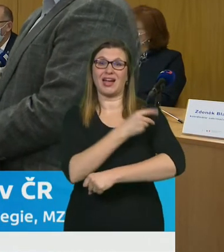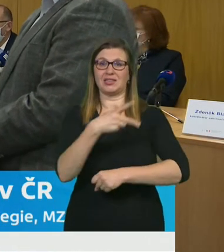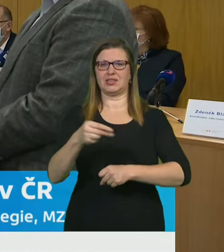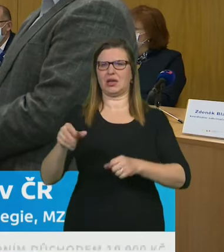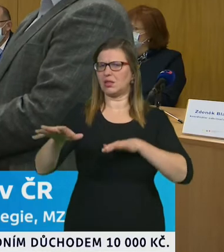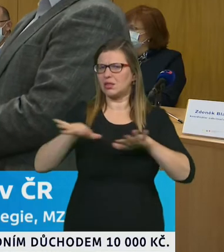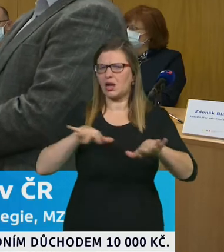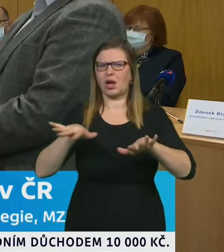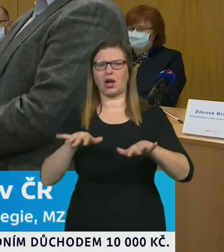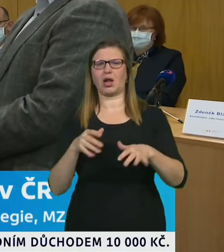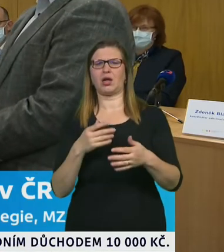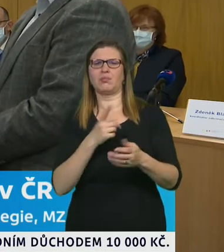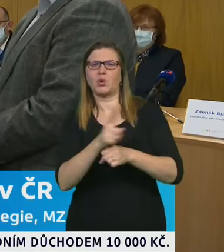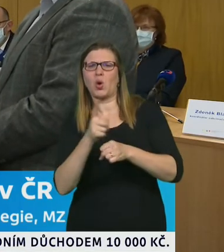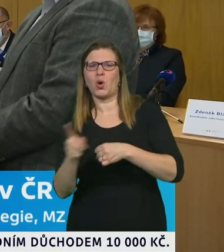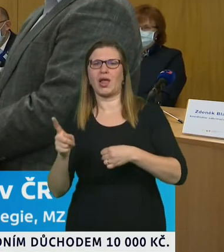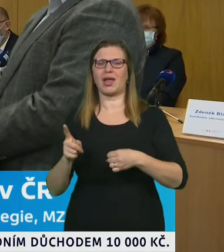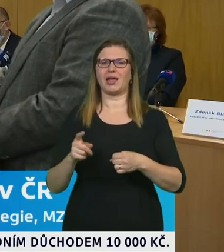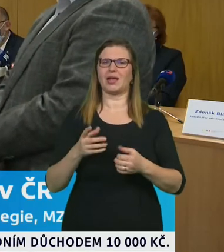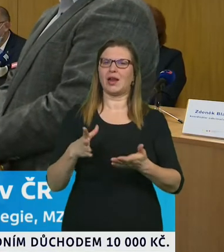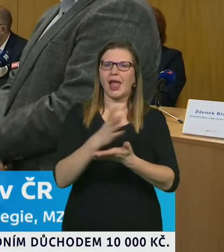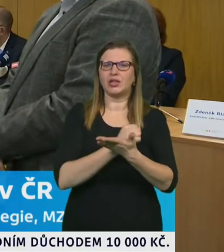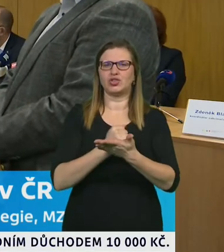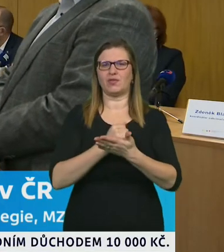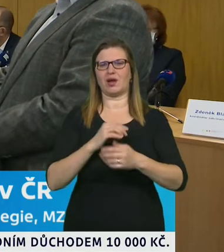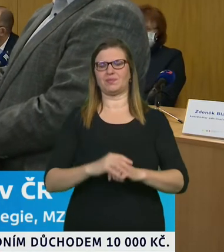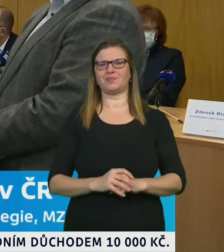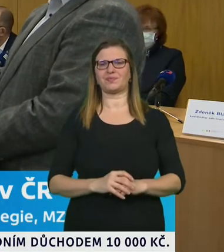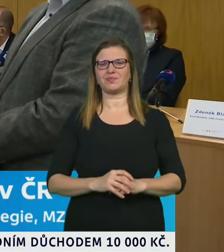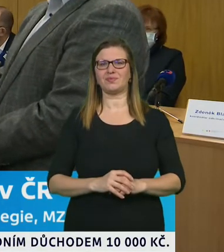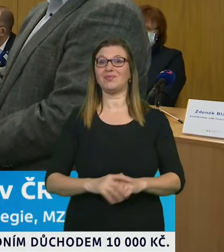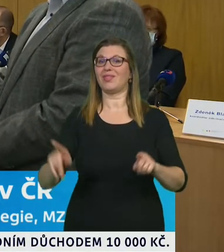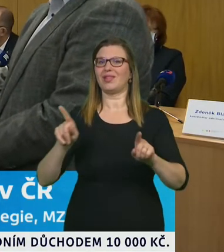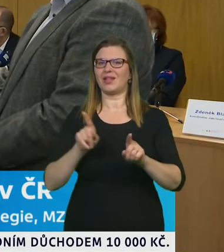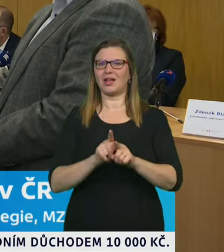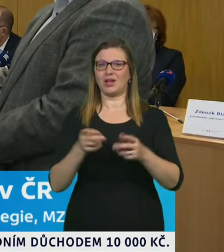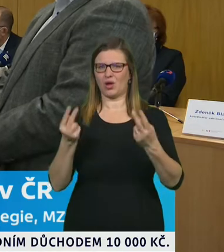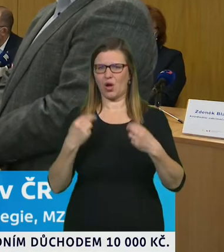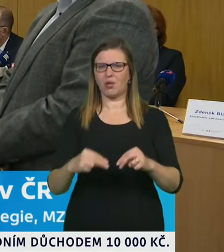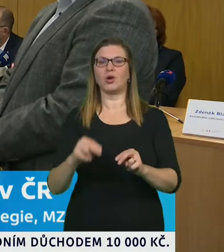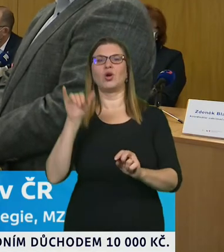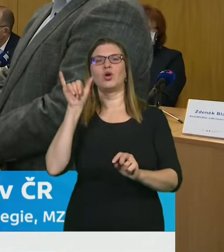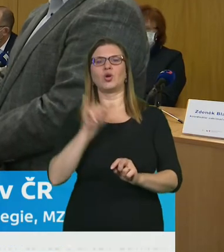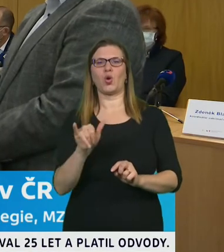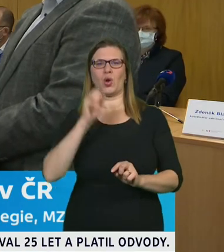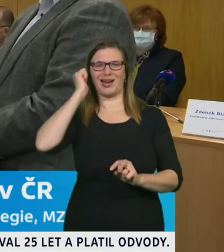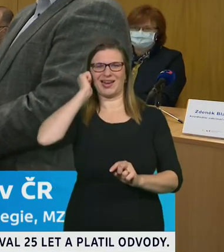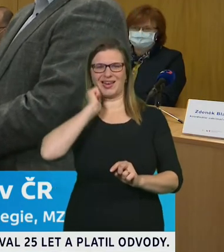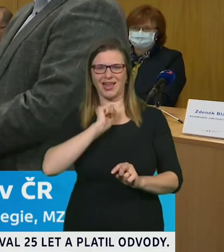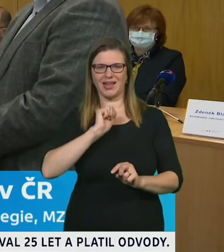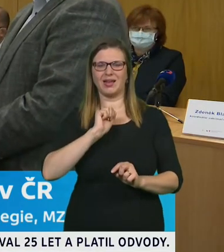léčivými přípravky. Je to samozřejmě oblast pláců, kteří budou vakcínu plus